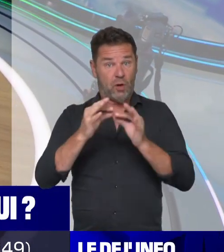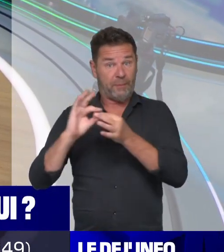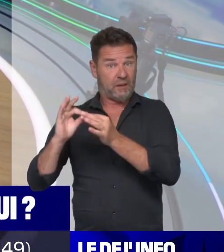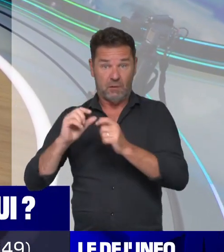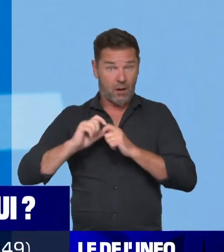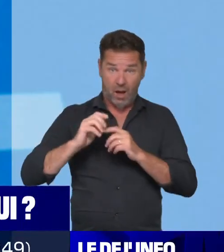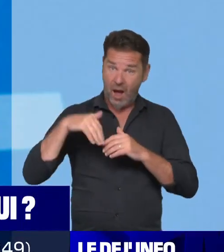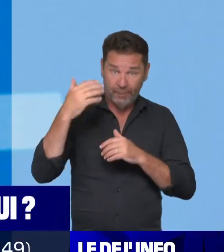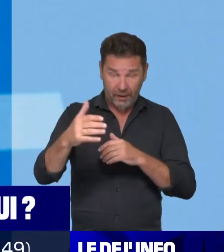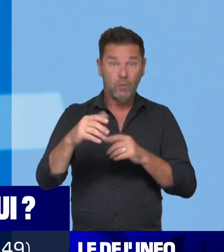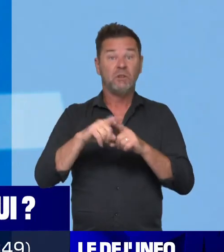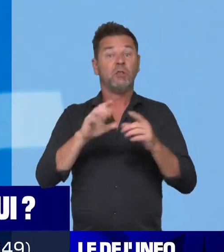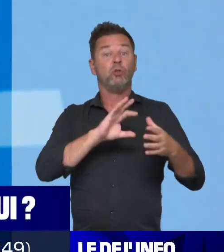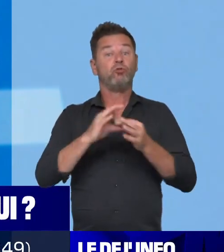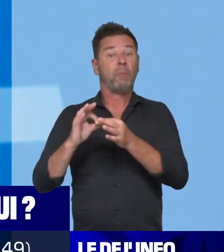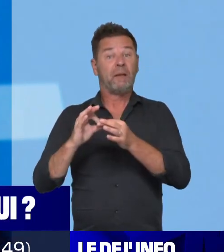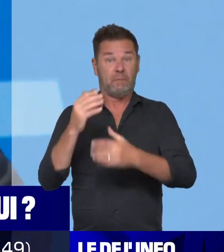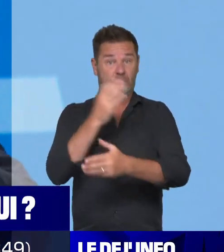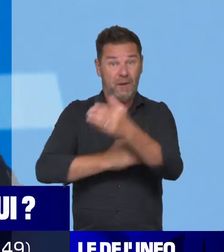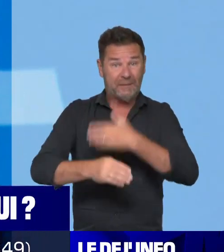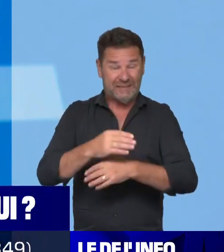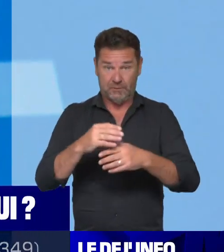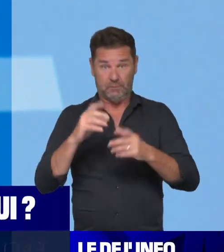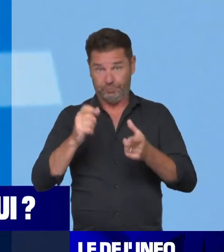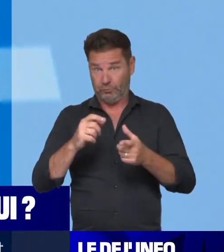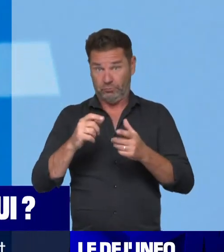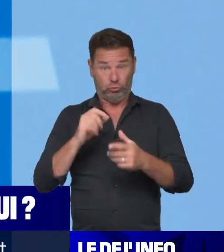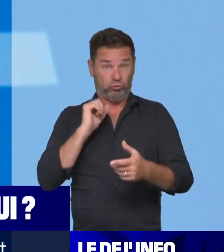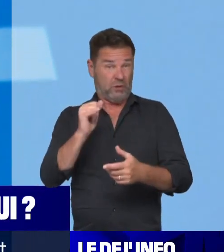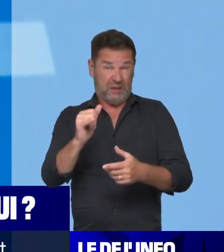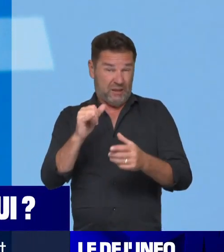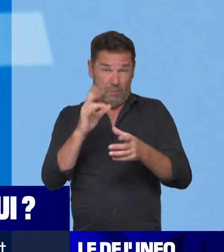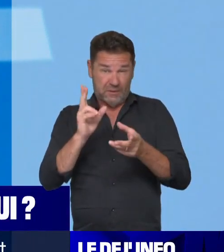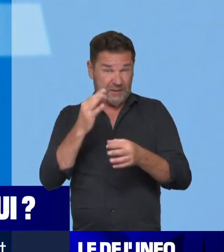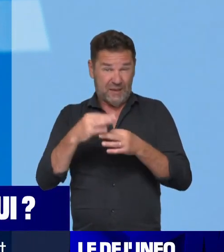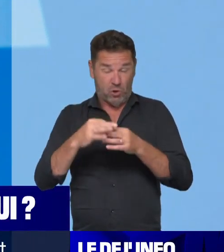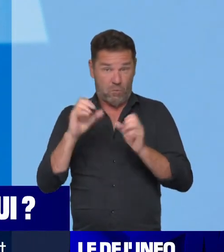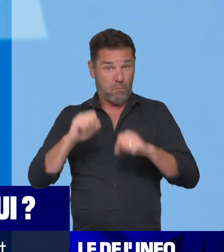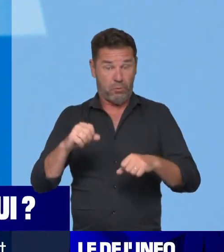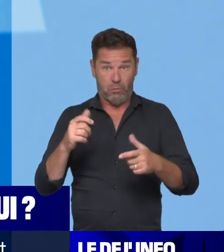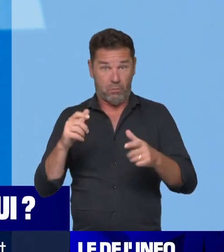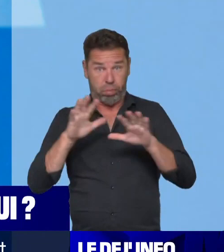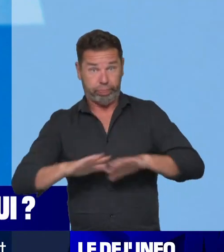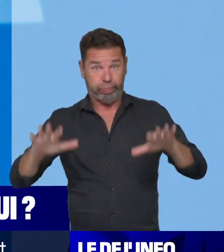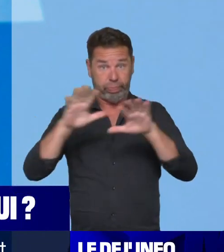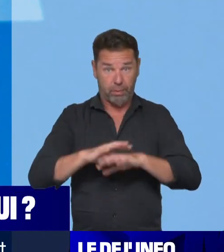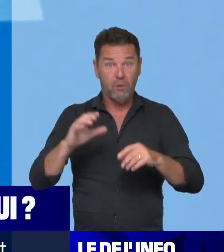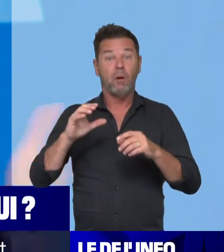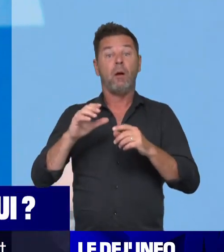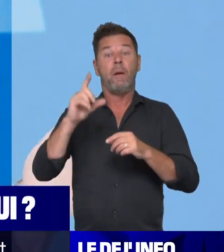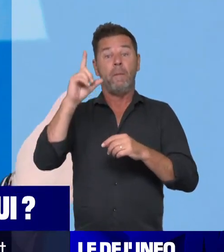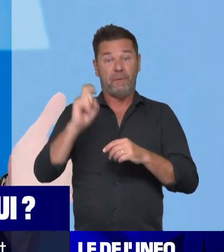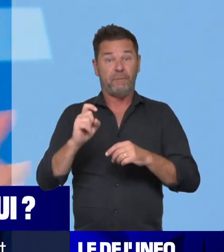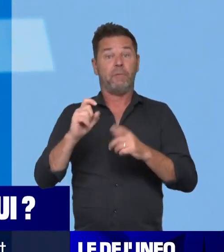et paralympiques, qui se terminent le 8 septembre. Et n'oubliez pas que la prochaine session parlementaire, elle ne commence que le 1er